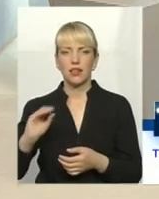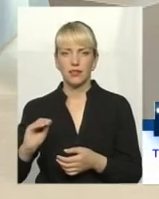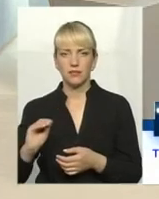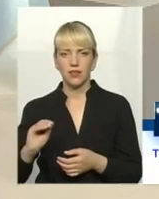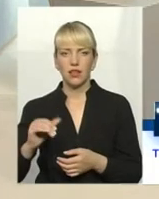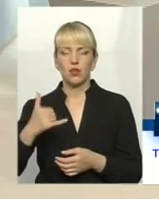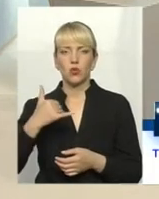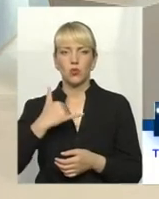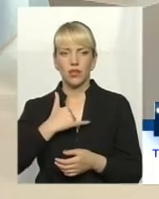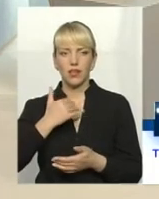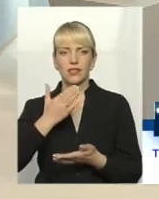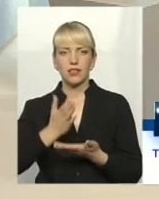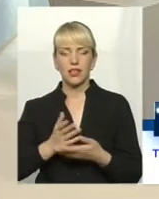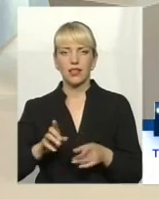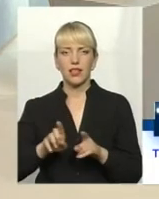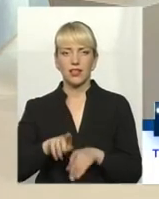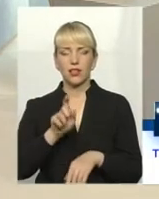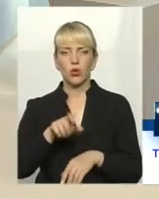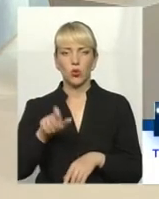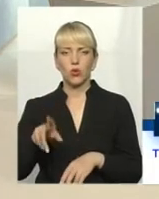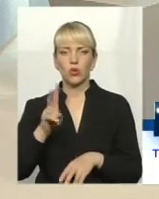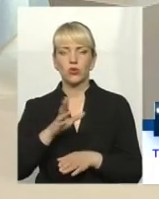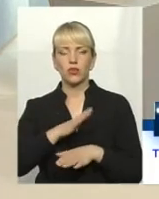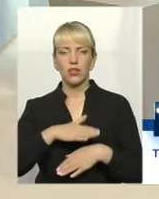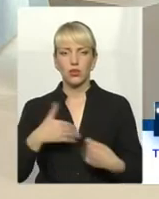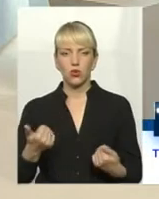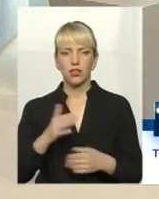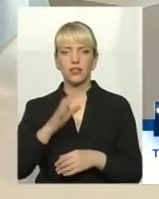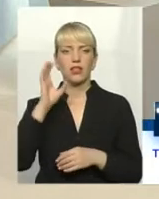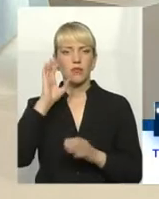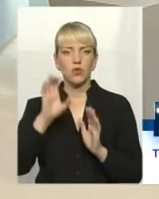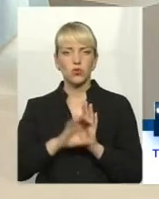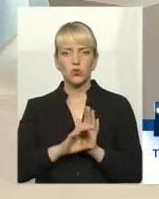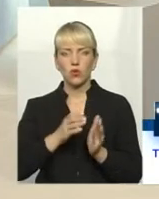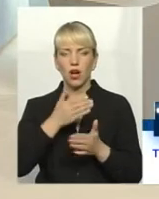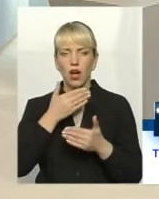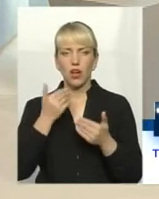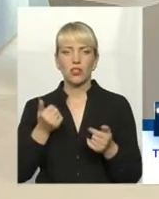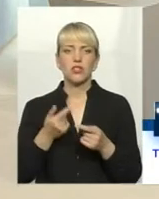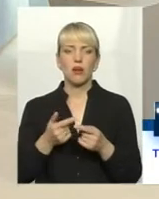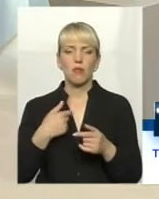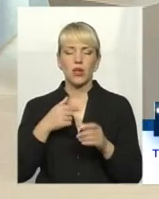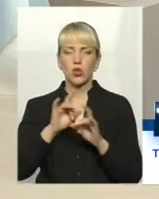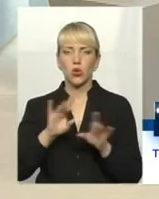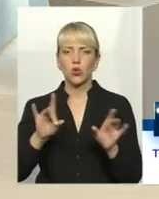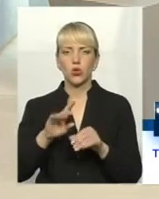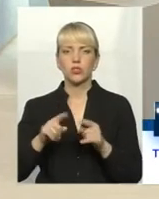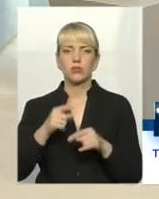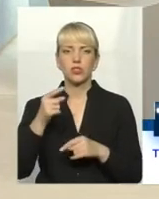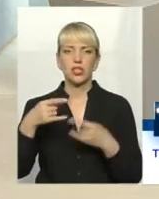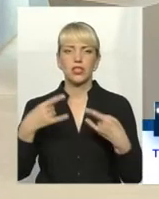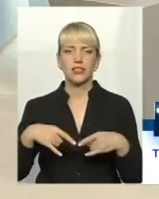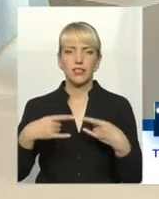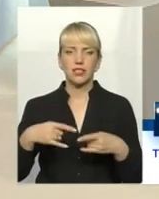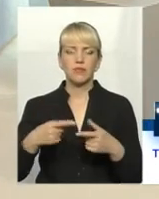є такі категорії людей, які не хотять, не прислухаються. Зрозуміло, що доносимо через засоби масової інформації,